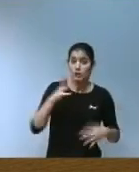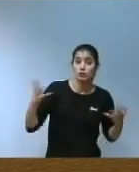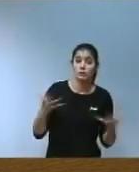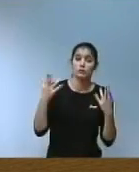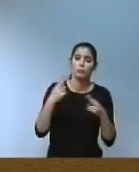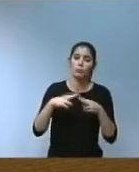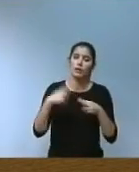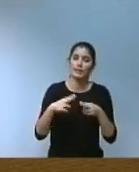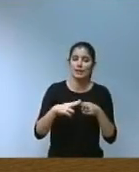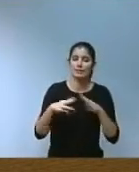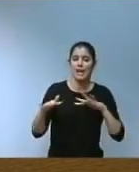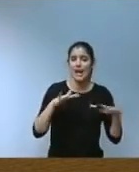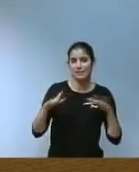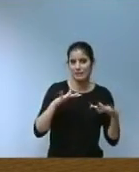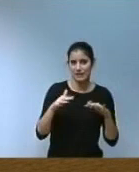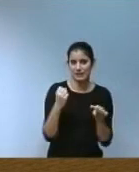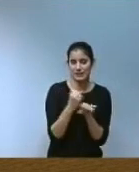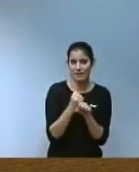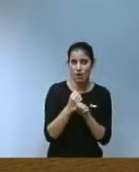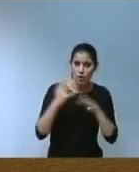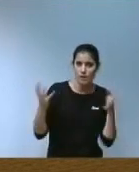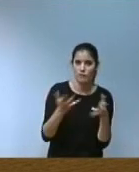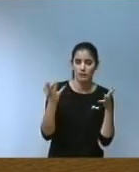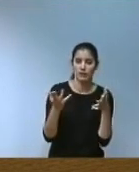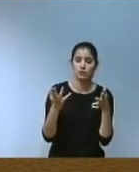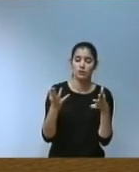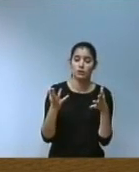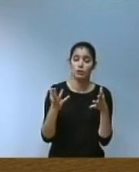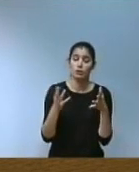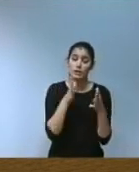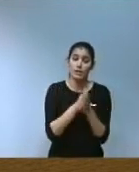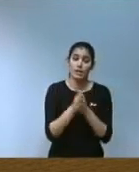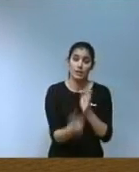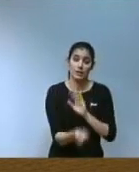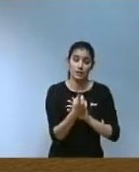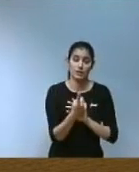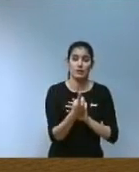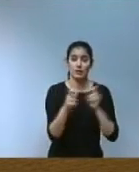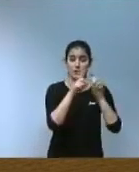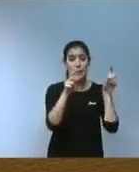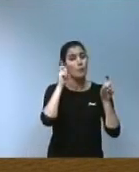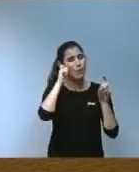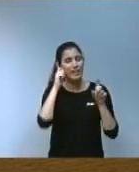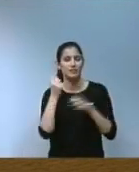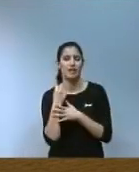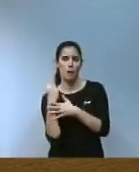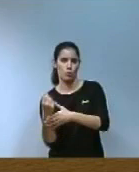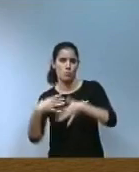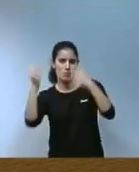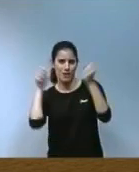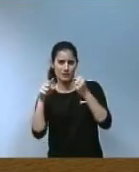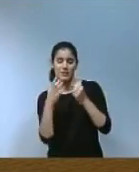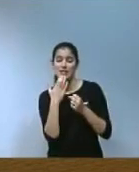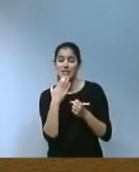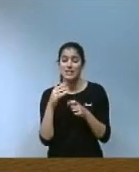actives d'ocupació qualificació professional i de foment de l'esperit emprenedor i l'activitat empresarial de les dones i en especial d'aquelles